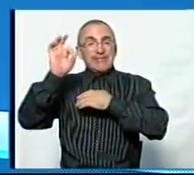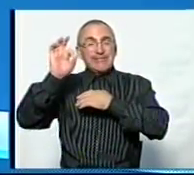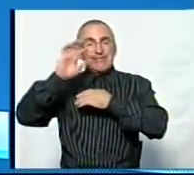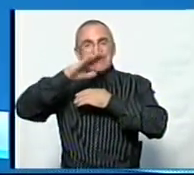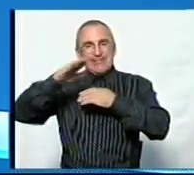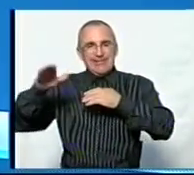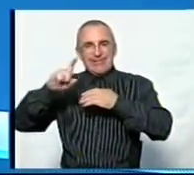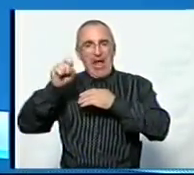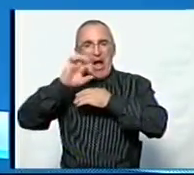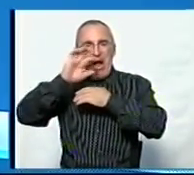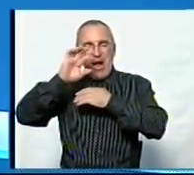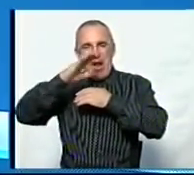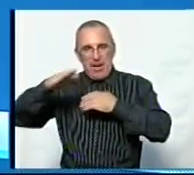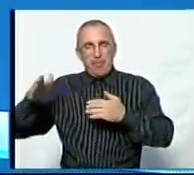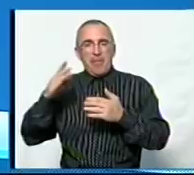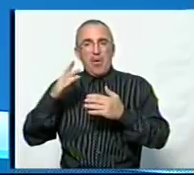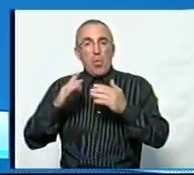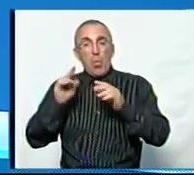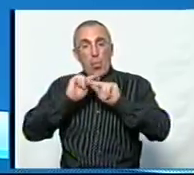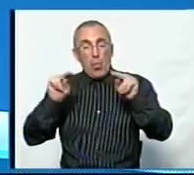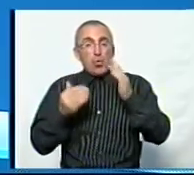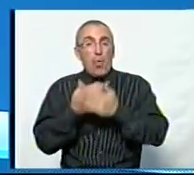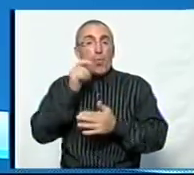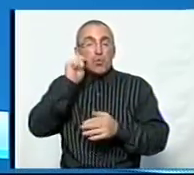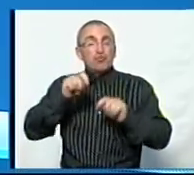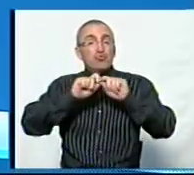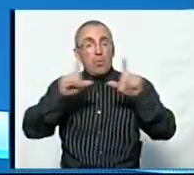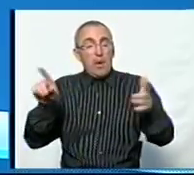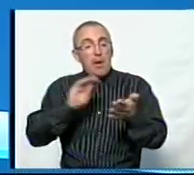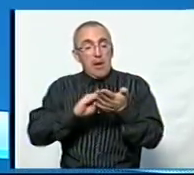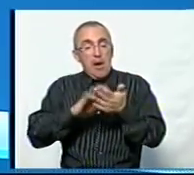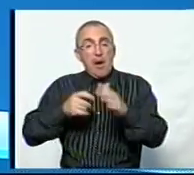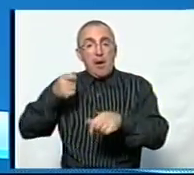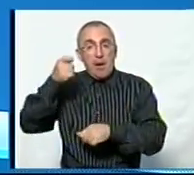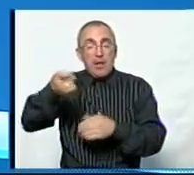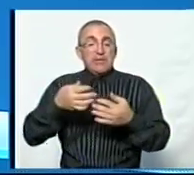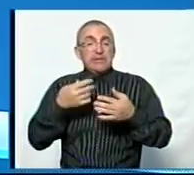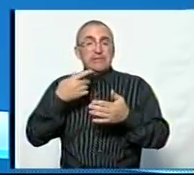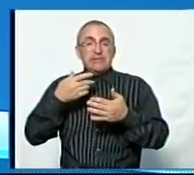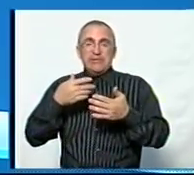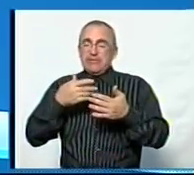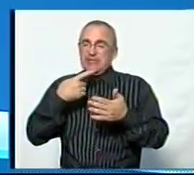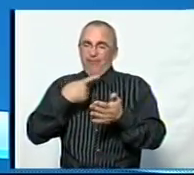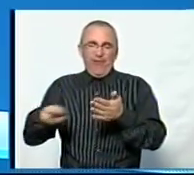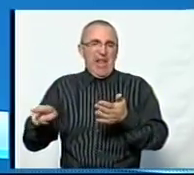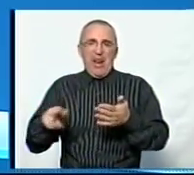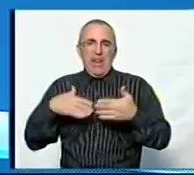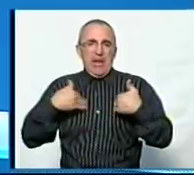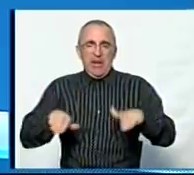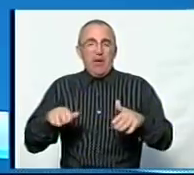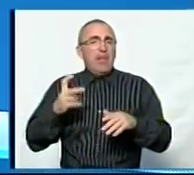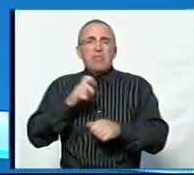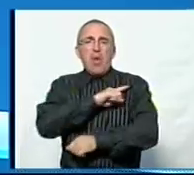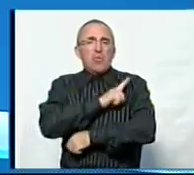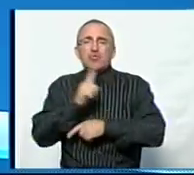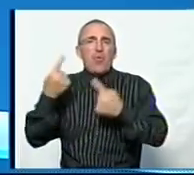вчителів після того, як вони пройшли курси нової української школи, написали заяви на звільнення, тому що відчули, що не осилять те,